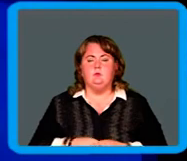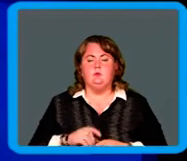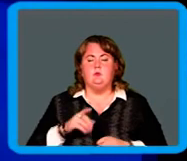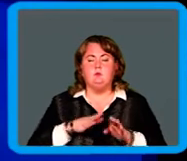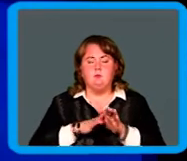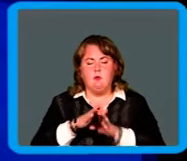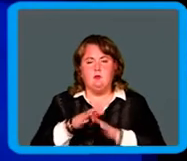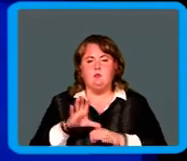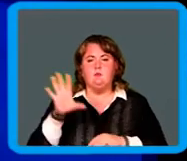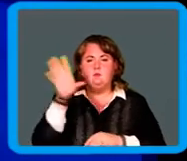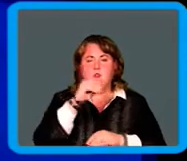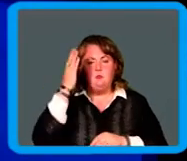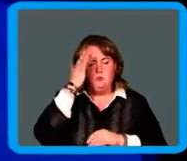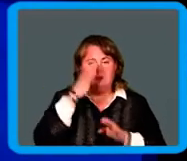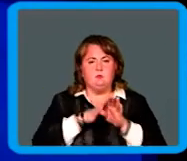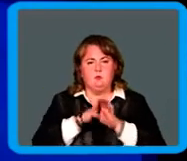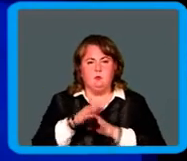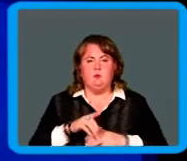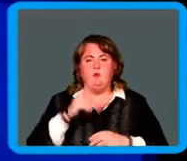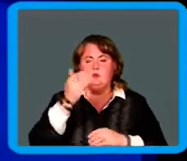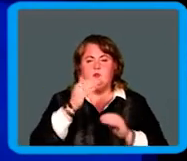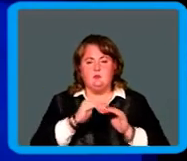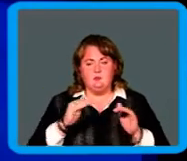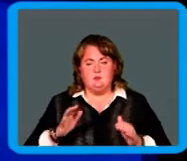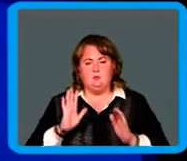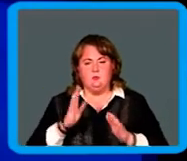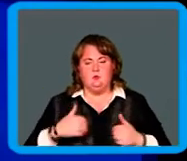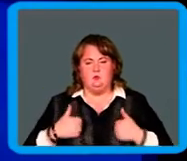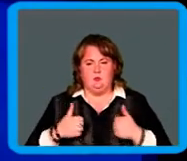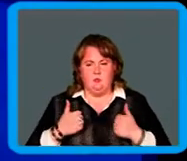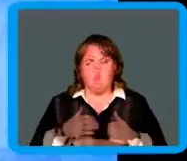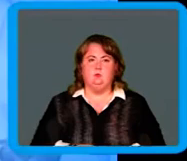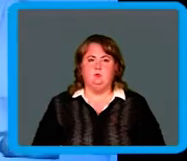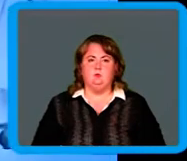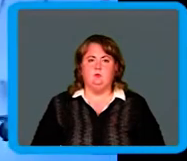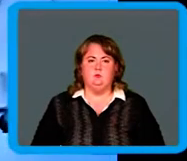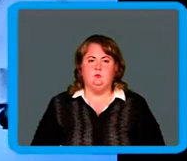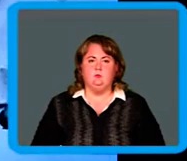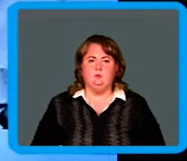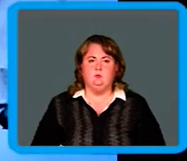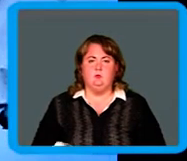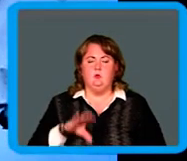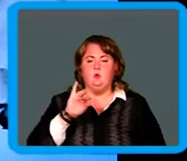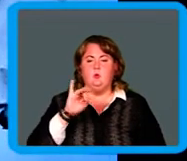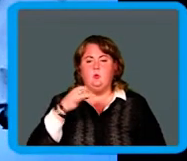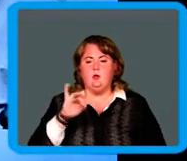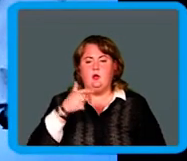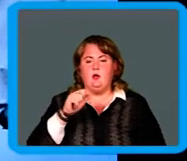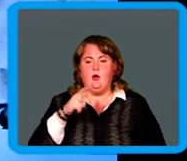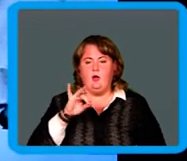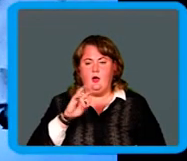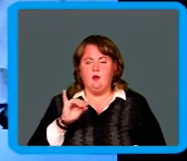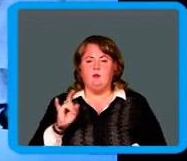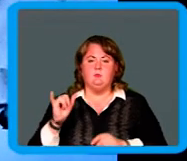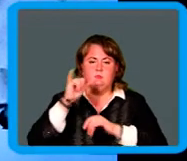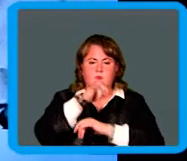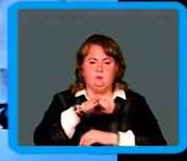мечты, если приложить к этому большие старания и огромный труд. Юрий Алексеевич Гагарин посетил